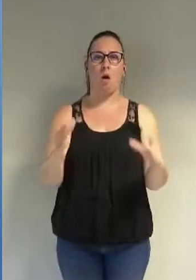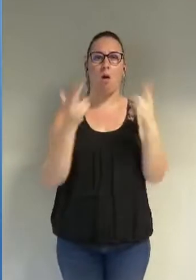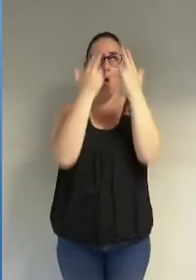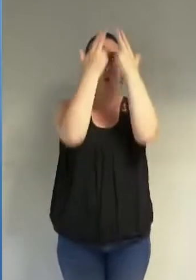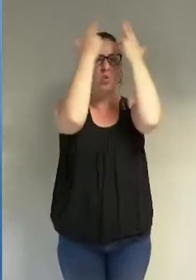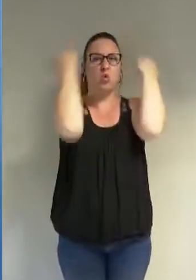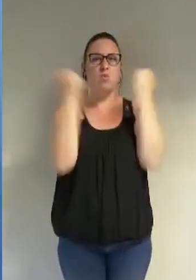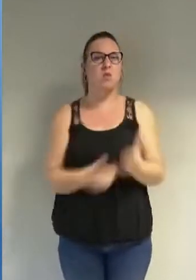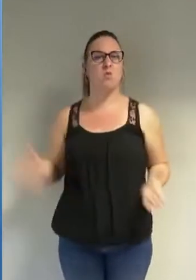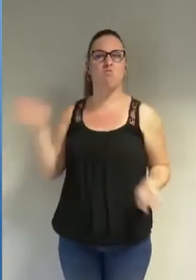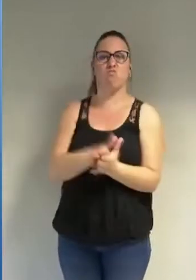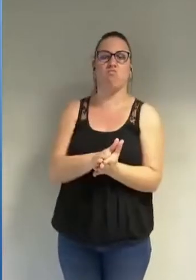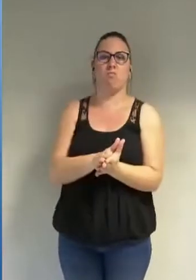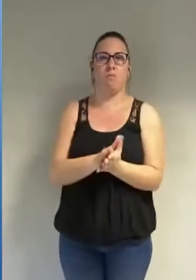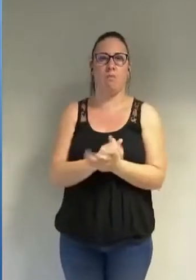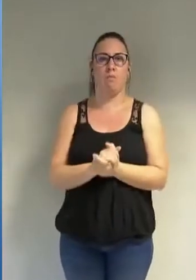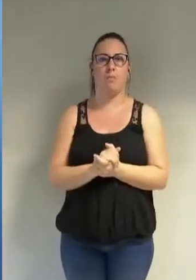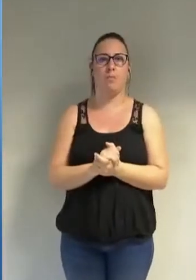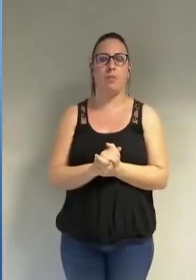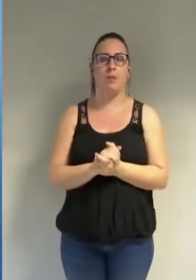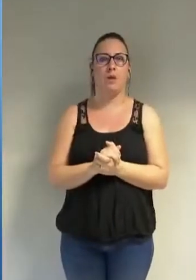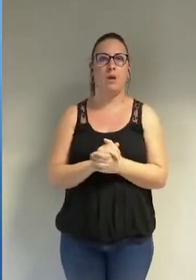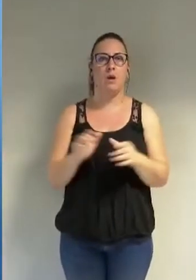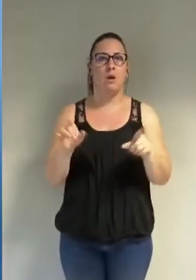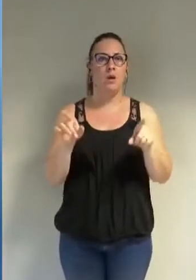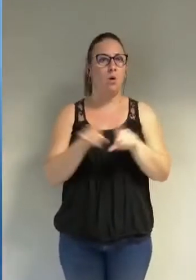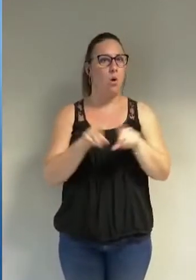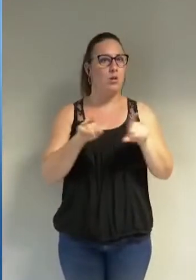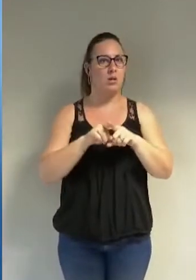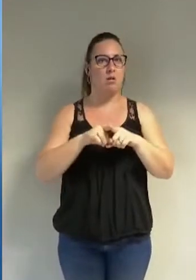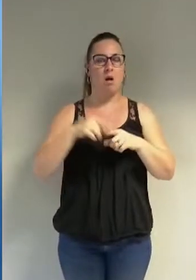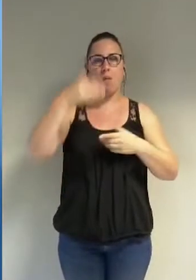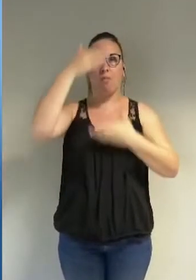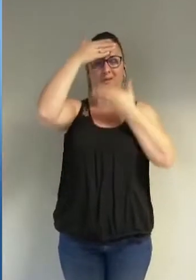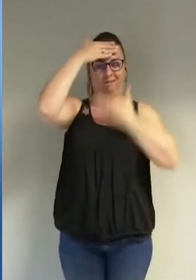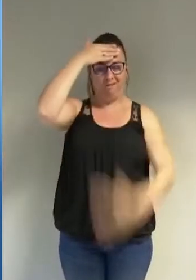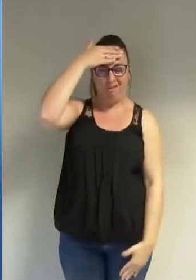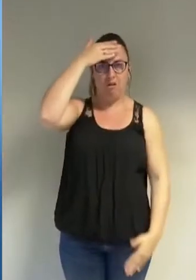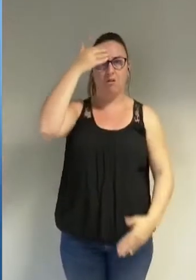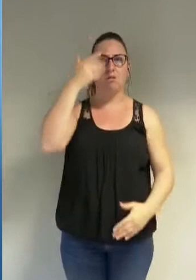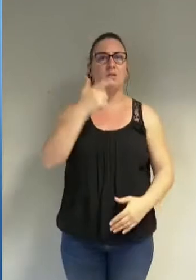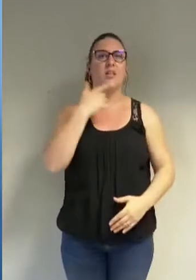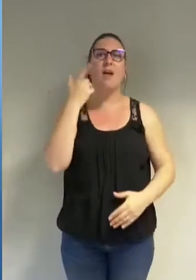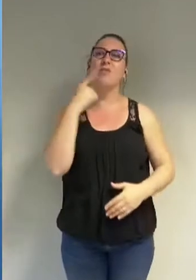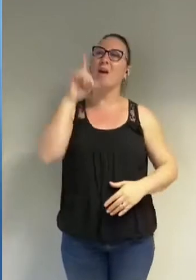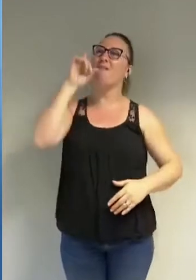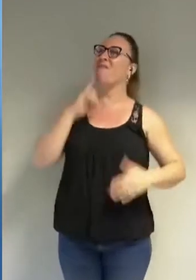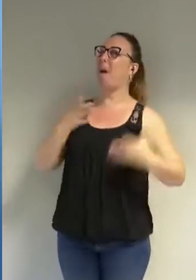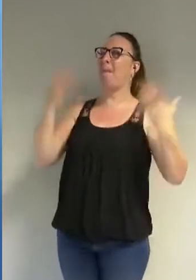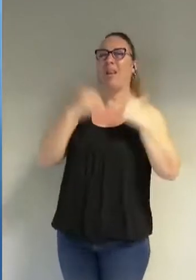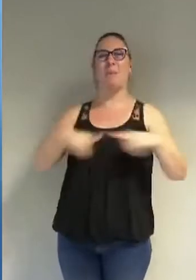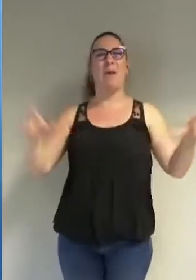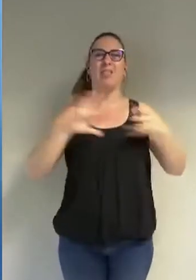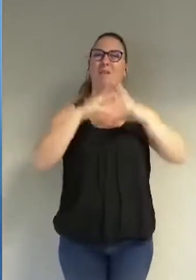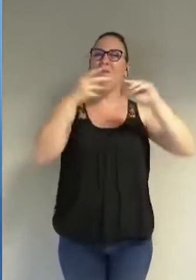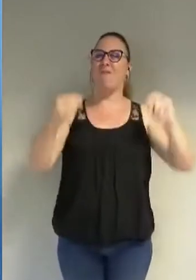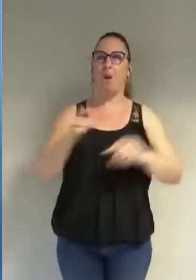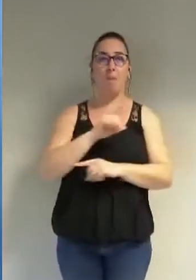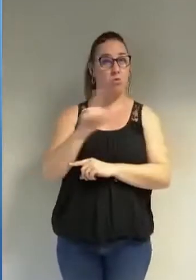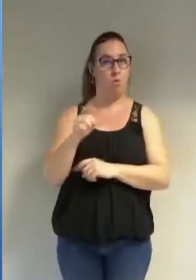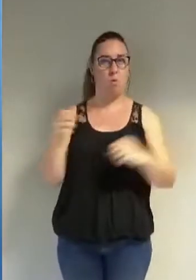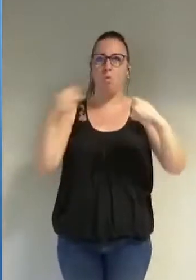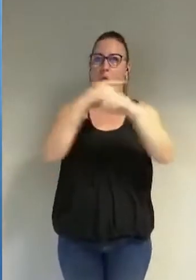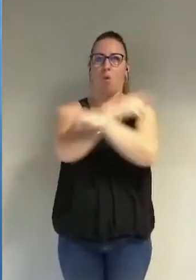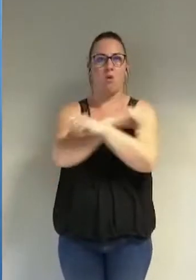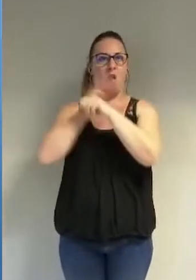Se dissimuler sous un voilement parce que être femme n'est pas une forme de liberté mais une oppression